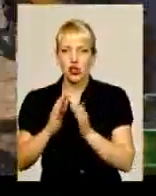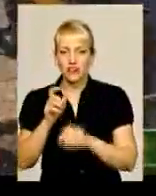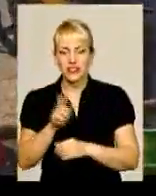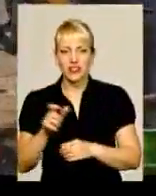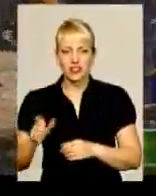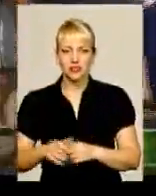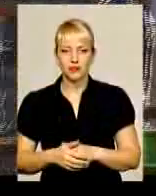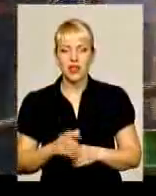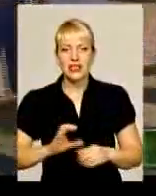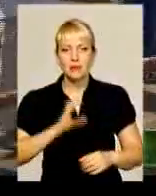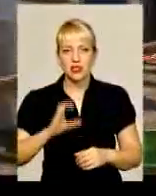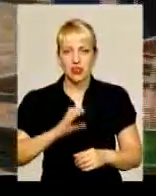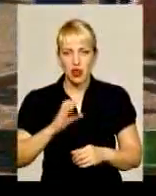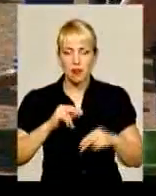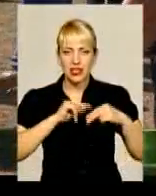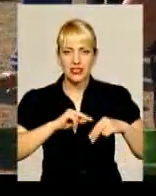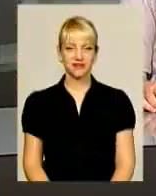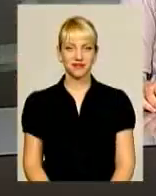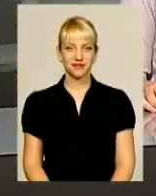спартикіада працівників лісгоспів.